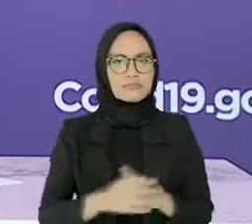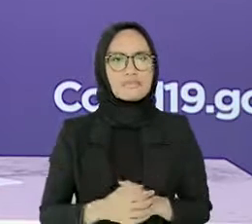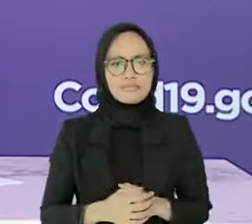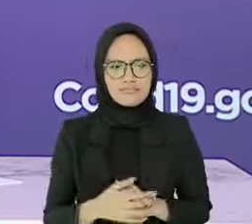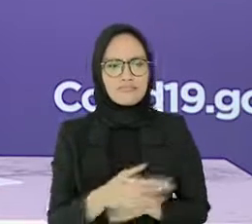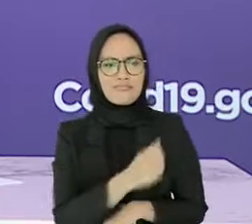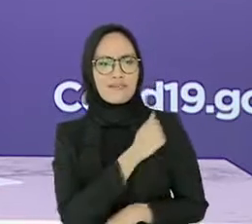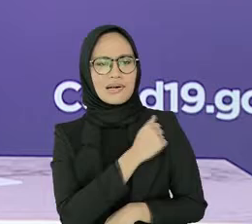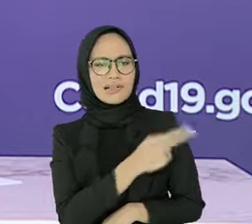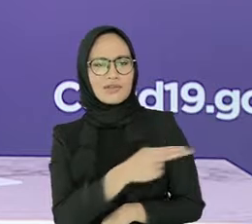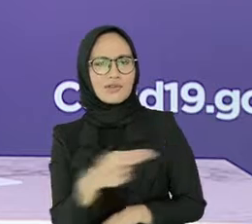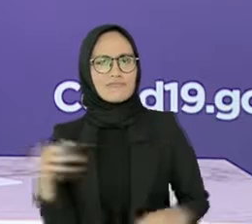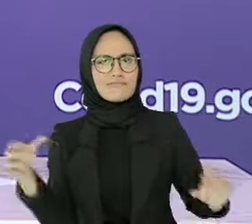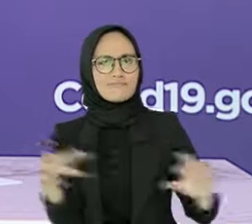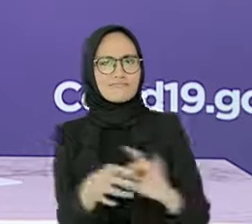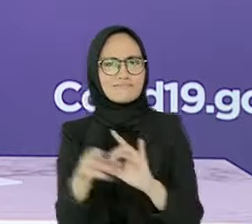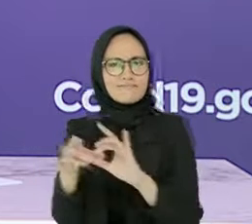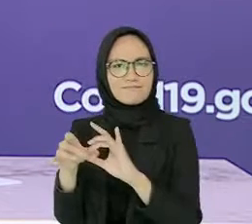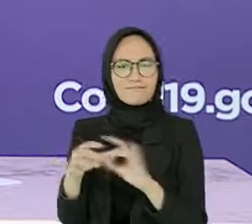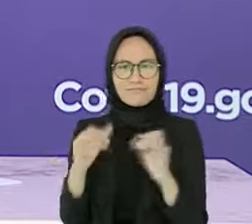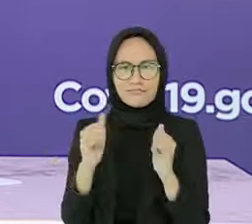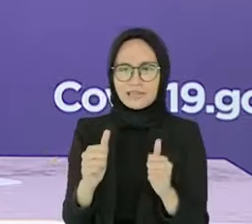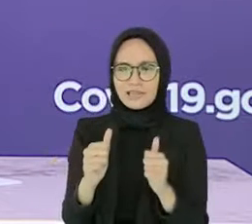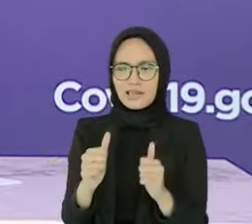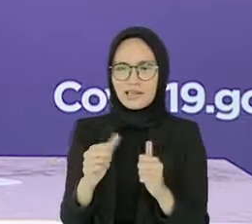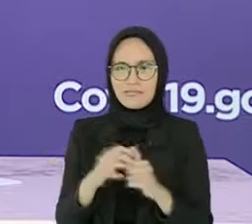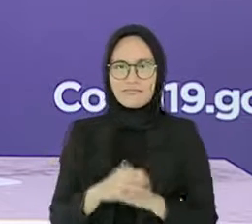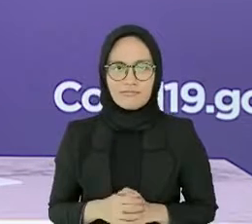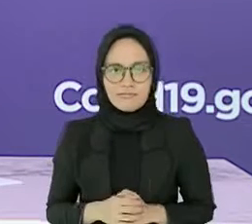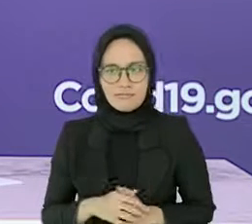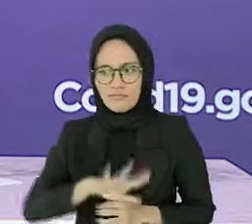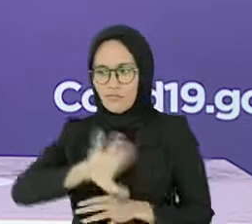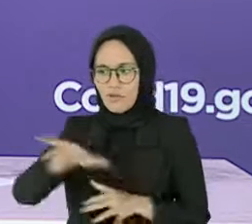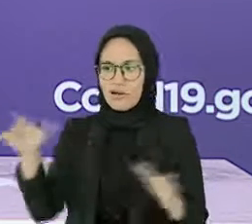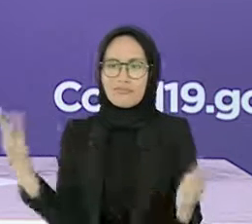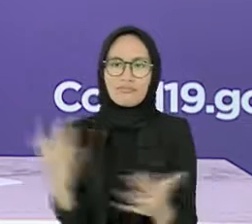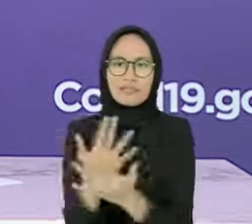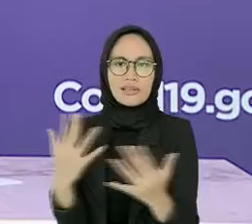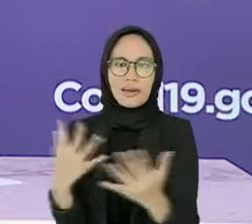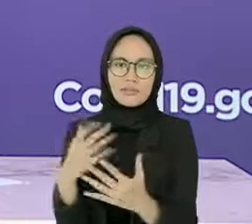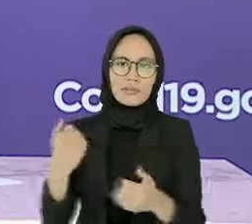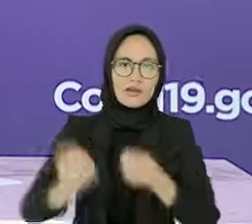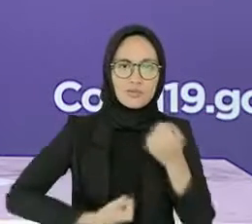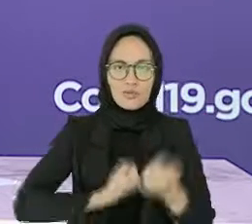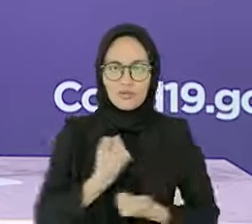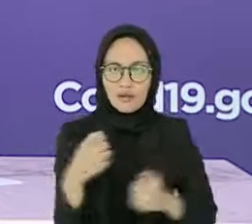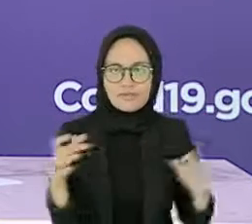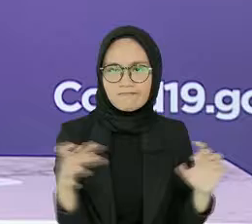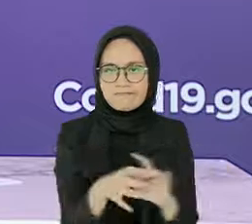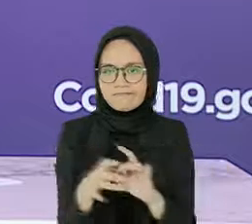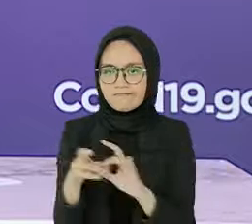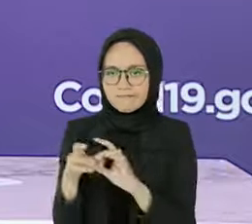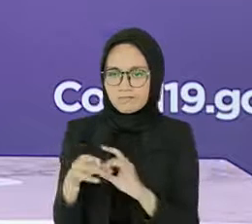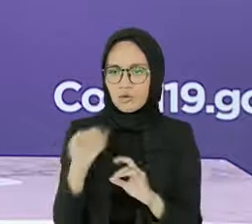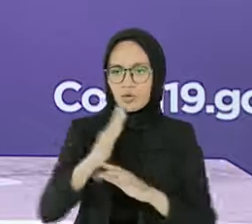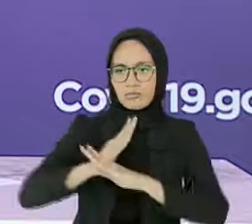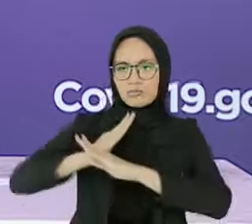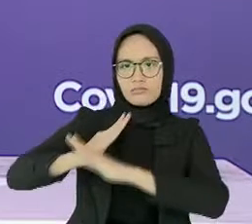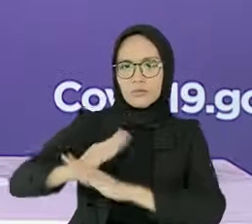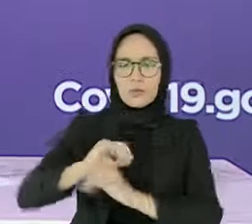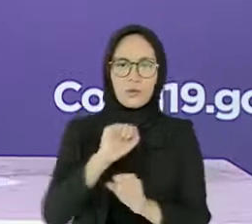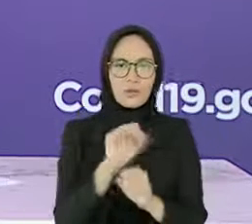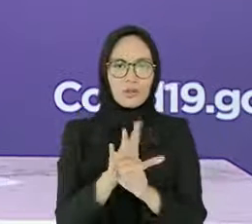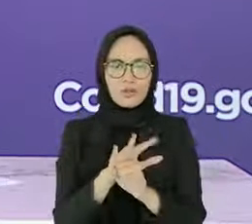kolaborasi kita sebagai bagian dari masyarakat untuk sama-sama melakukan usaha terbaik dalam melawan COVID